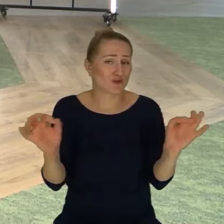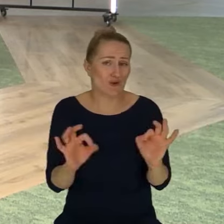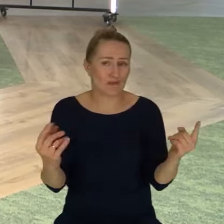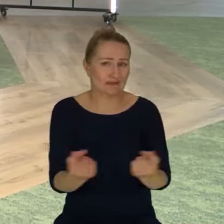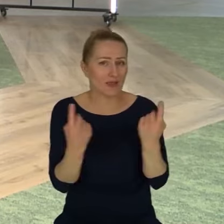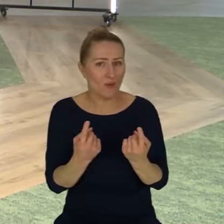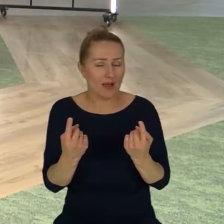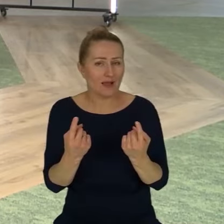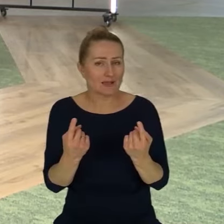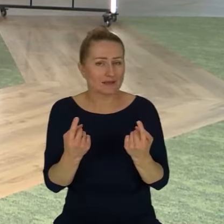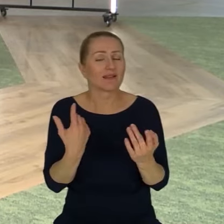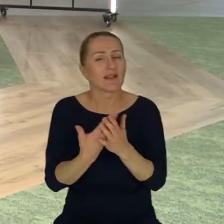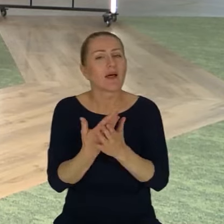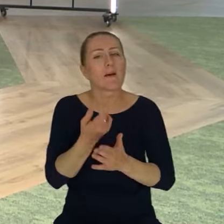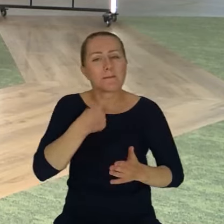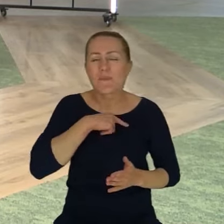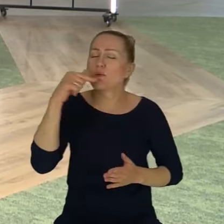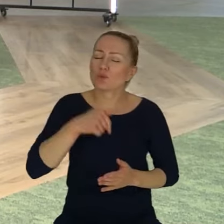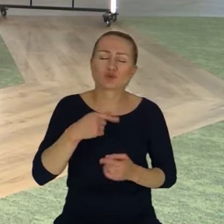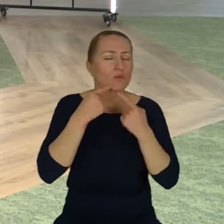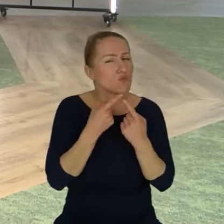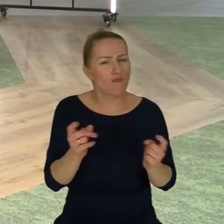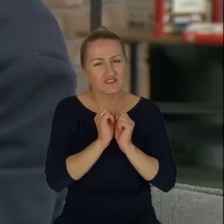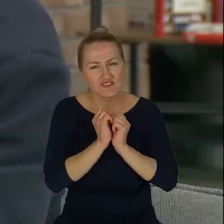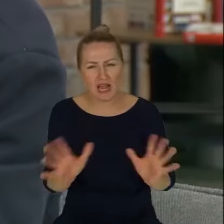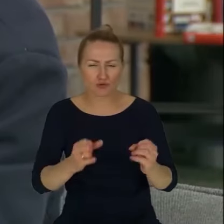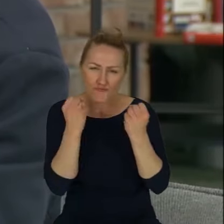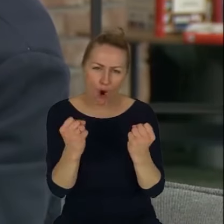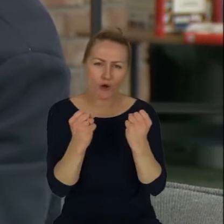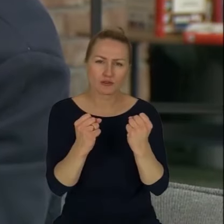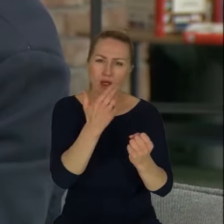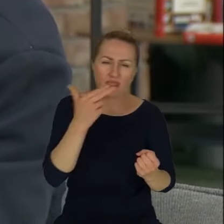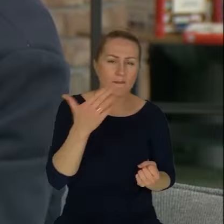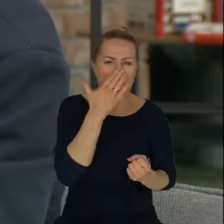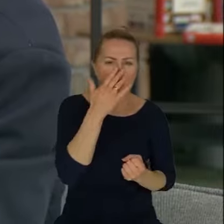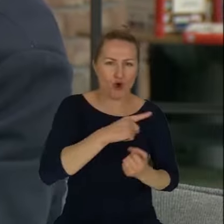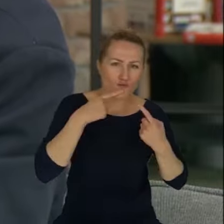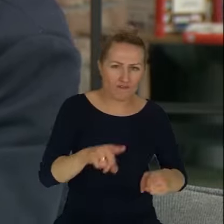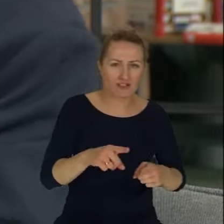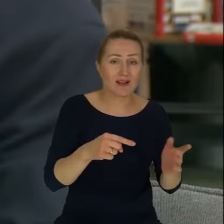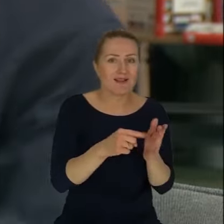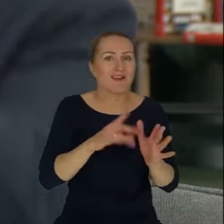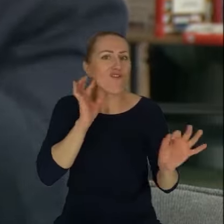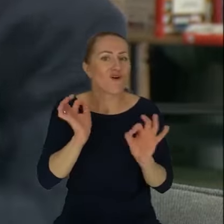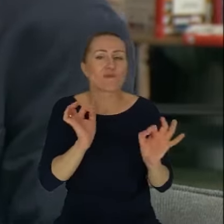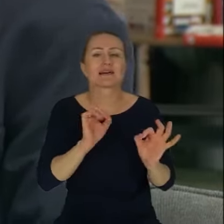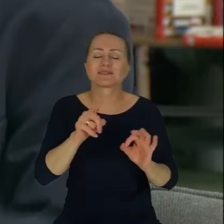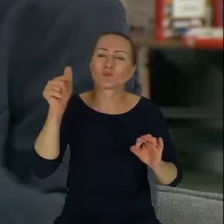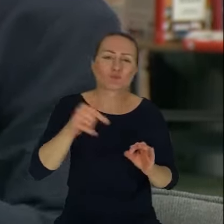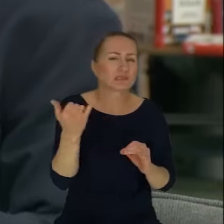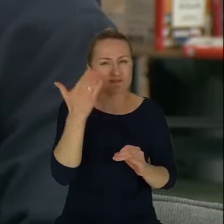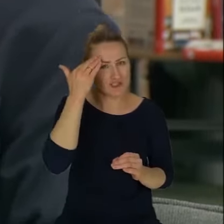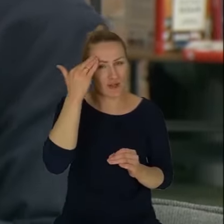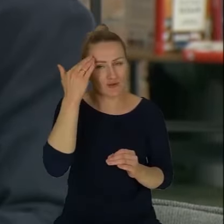mocno mówić o odpowiedzialności za świadomą dezinformację. Dezinformacja nie jest przypadkowa, ona jest zawsze świadoma. Inne rzeczy to jest tam jakaś kwestia